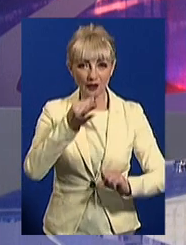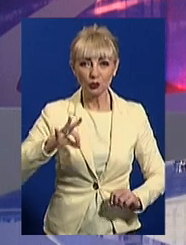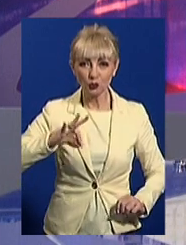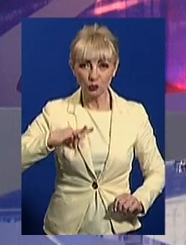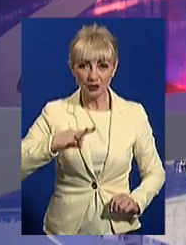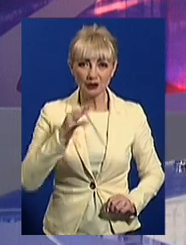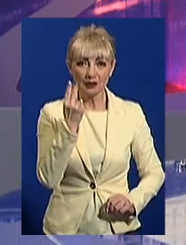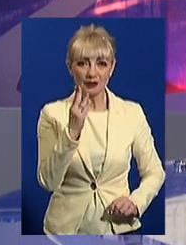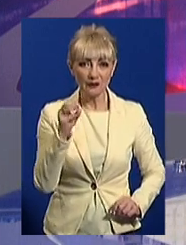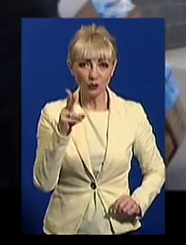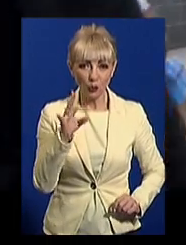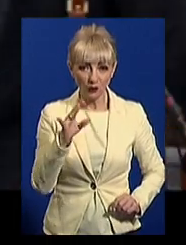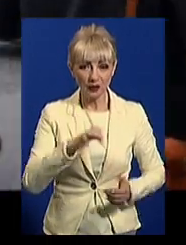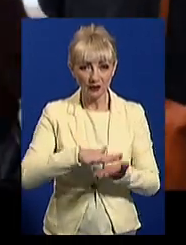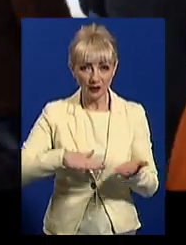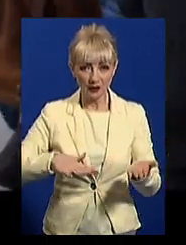Софія Цвіткова далі.